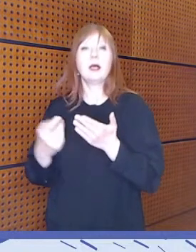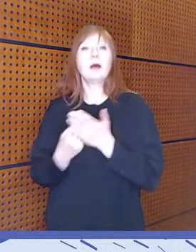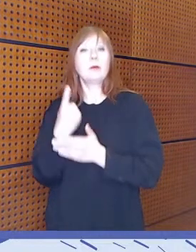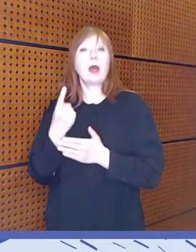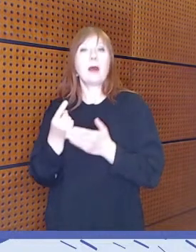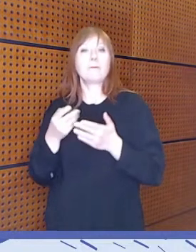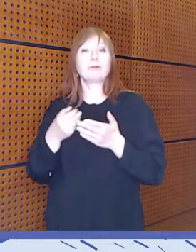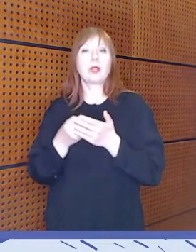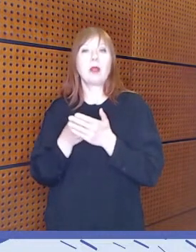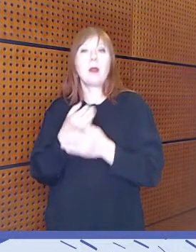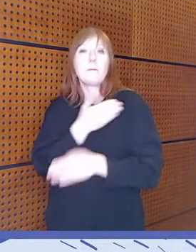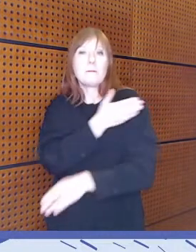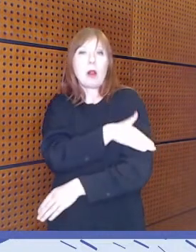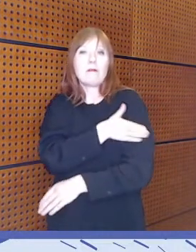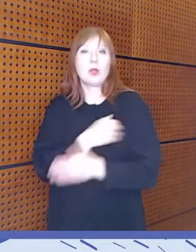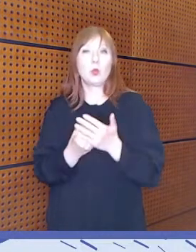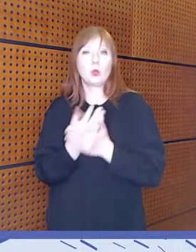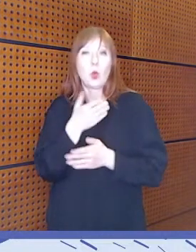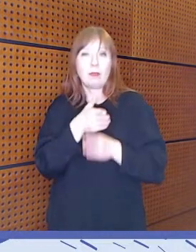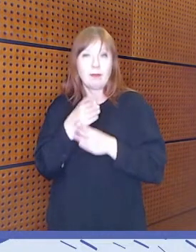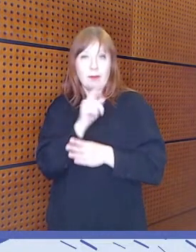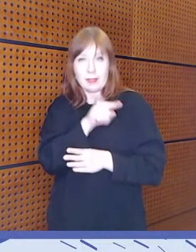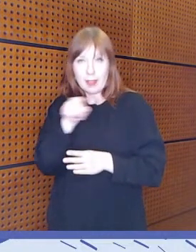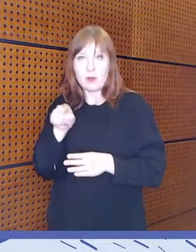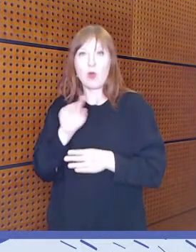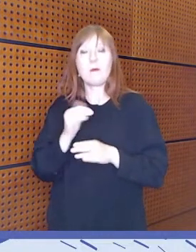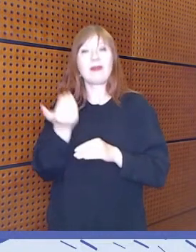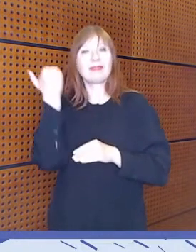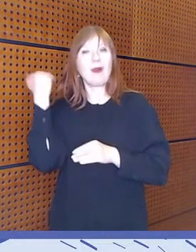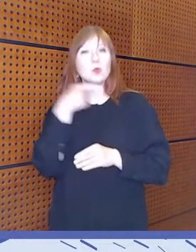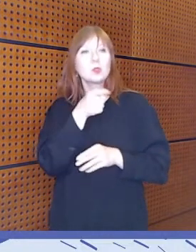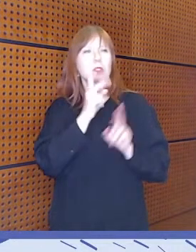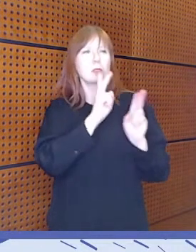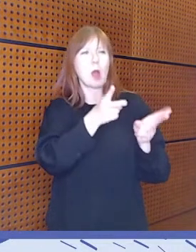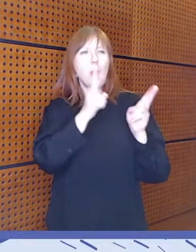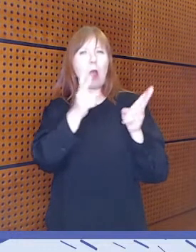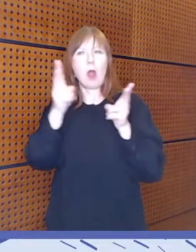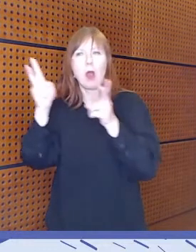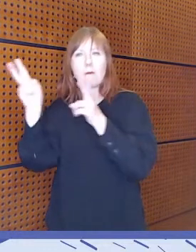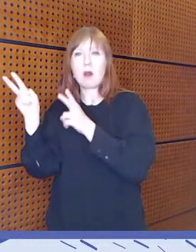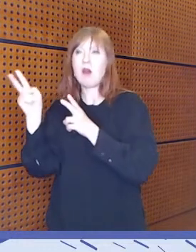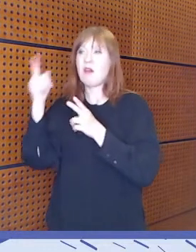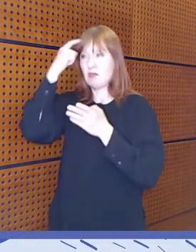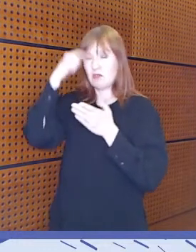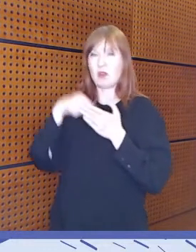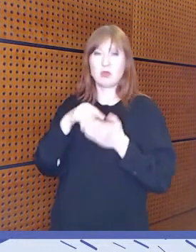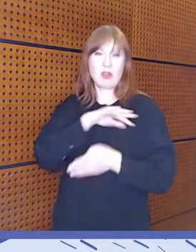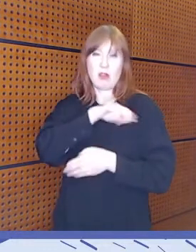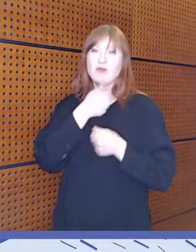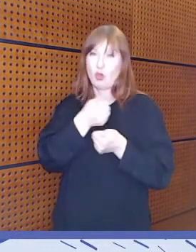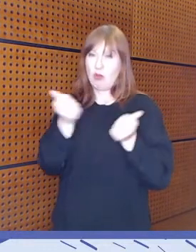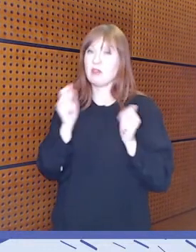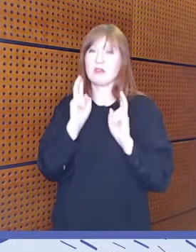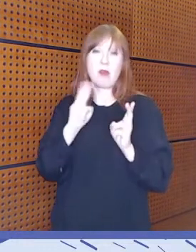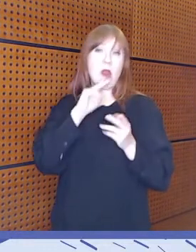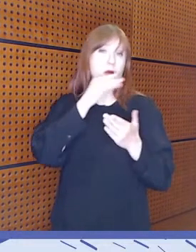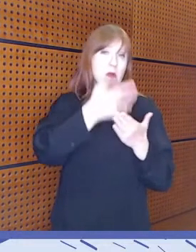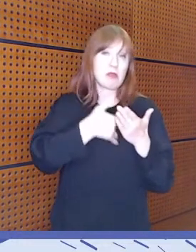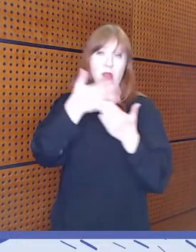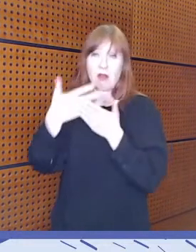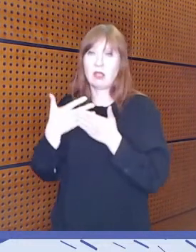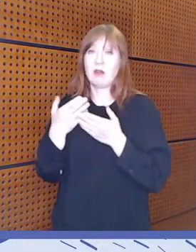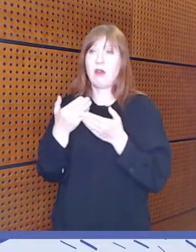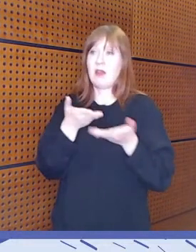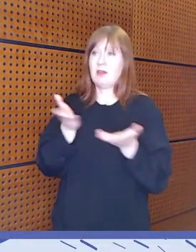taustat ovat keskenään hyvin samankaltaisia, niin se voi yksipuolistaa sitä kerrontaa ja esittämisen tapoja. Ja sitten se